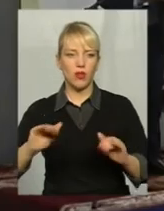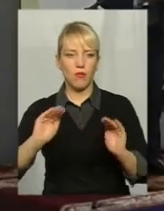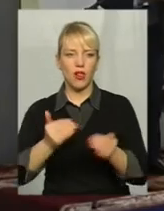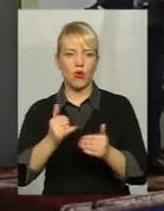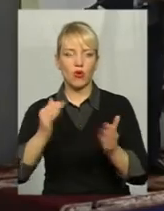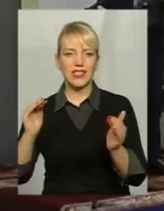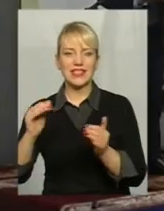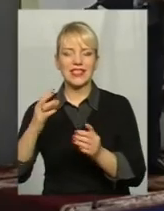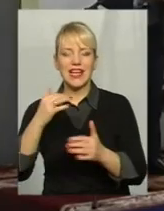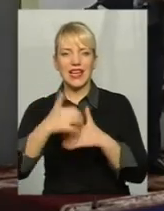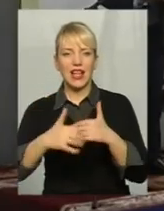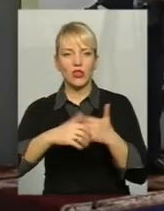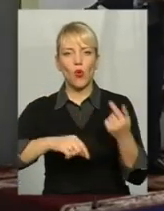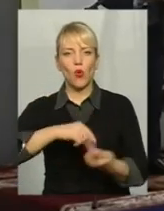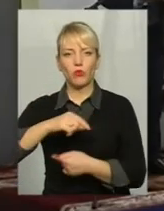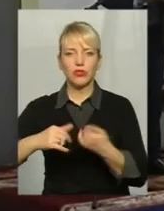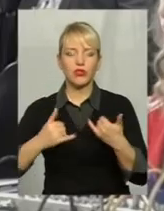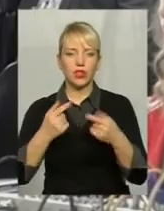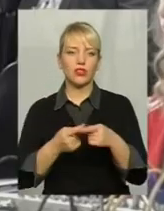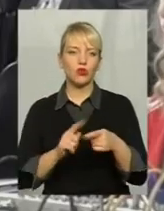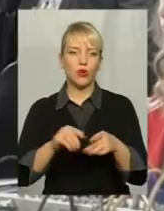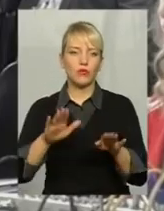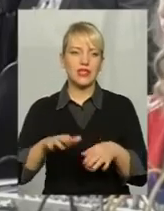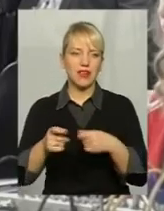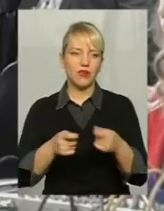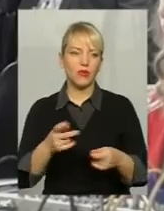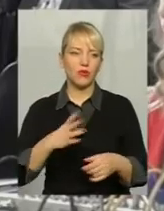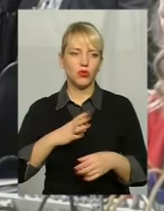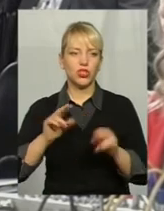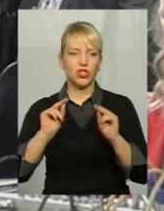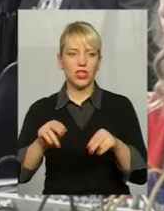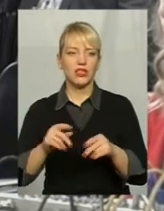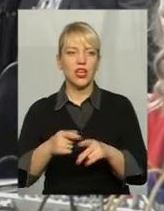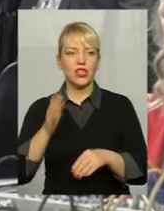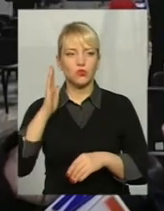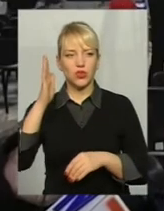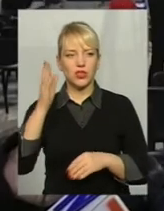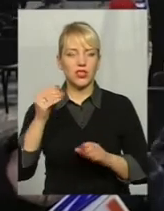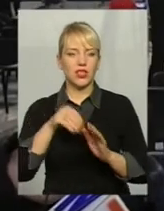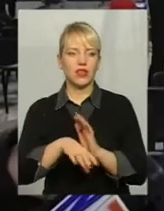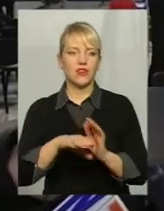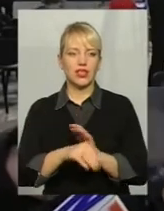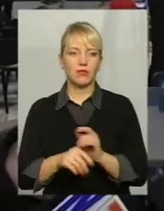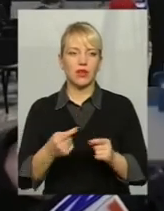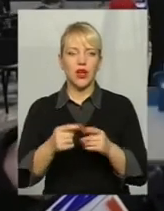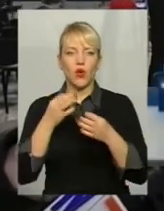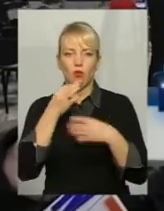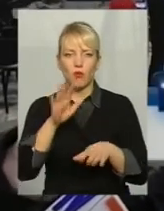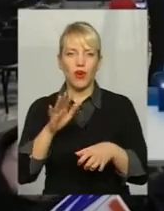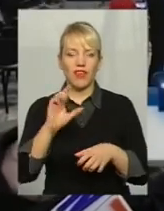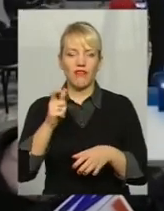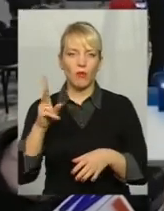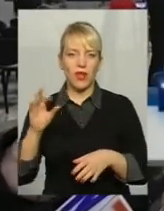середнього бізнесу Для цього, кажуть, місцева влада повинна бути чесною з потенційними інвесторами В будь-якому європейському обществу є